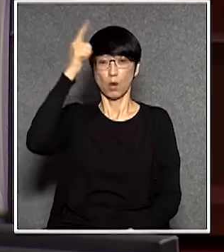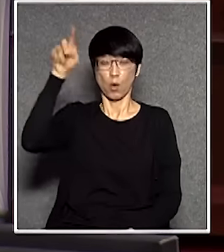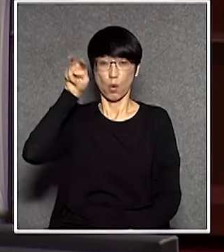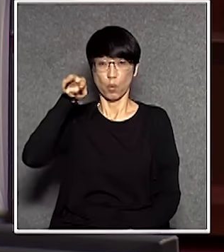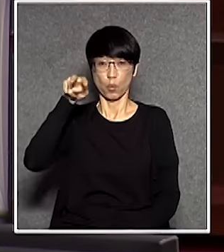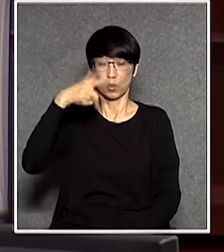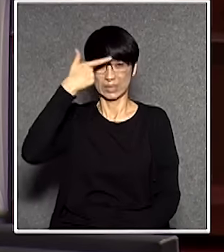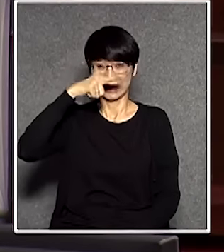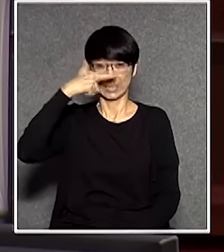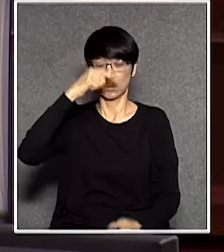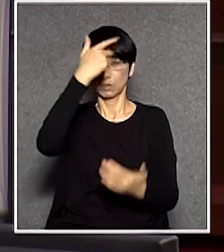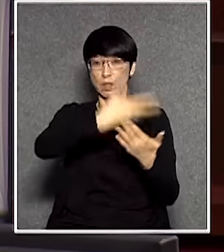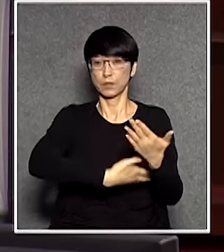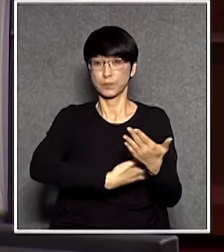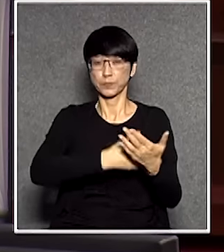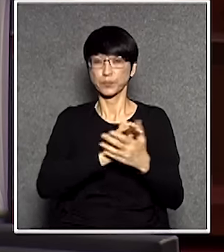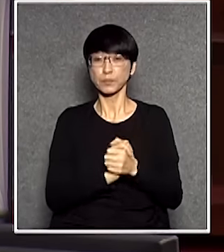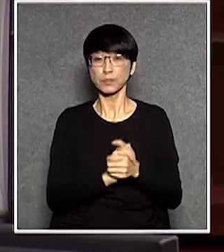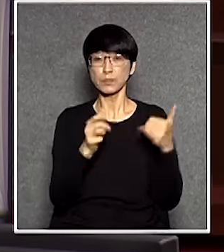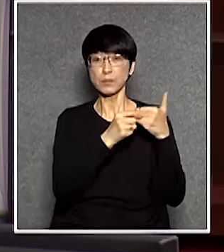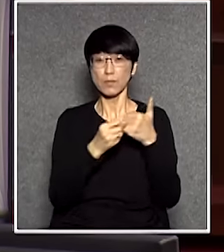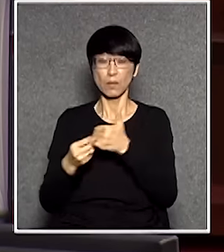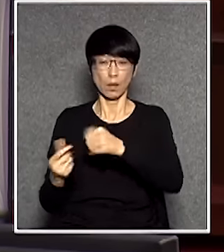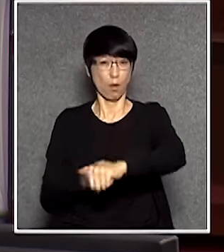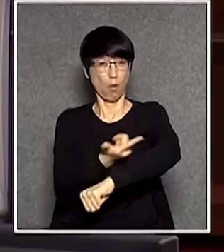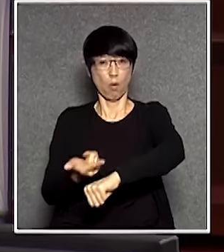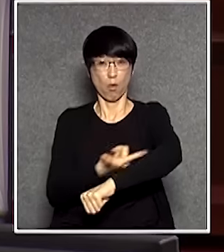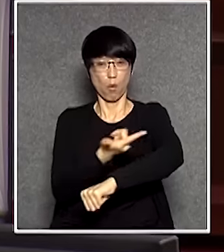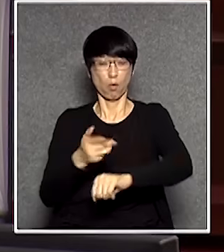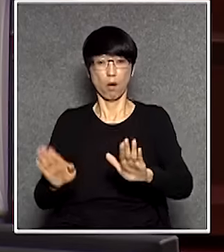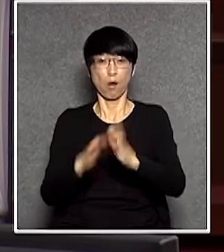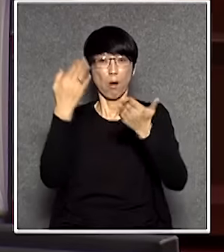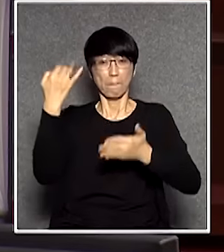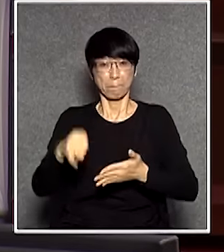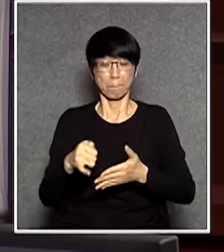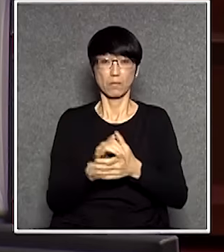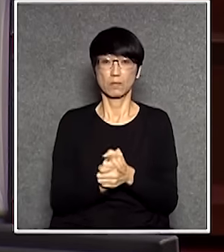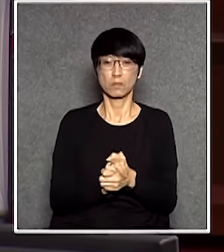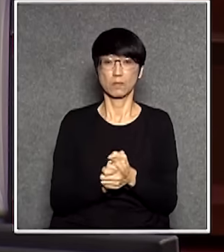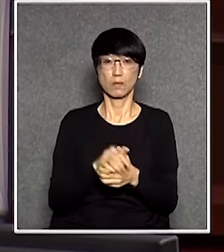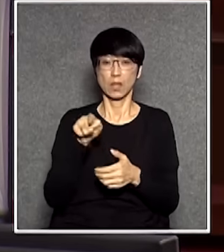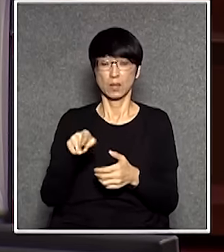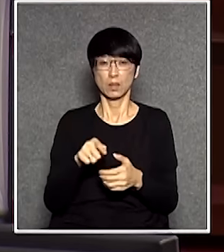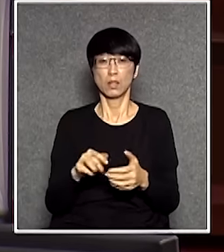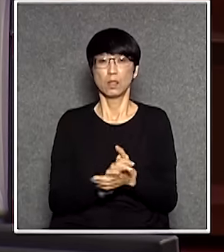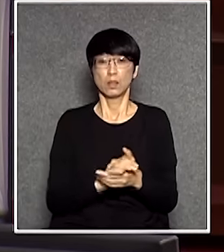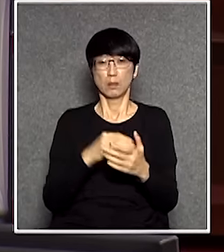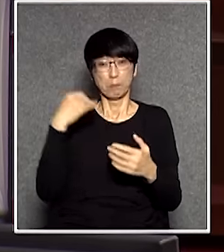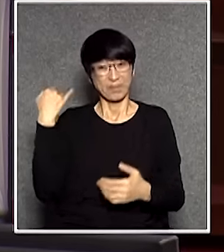新的空管系統延遲了一段很長的時間都用不到接著用的系統是不合理的